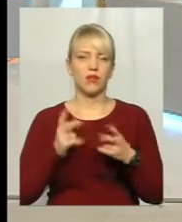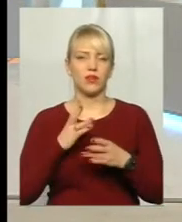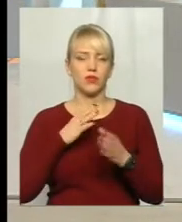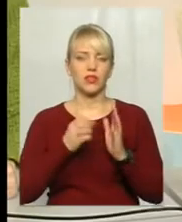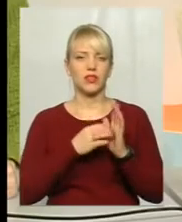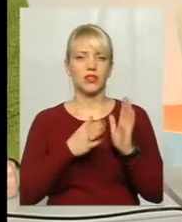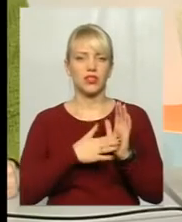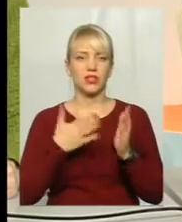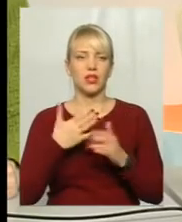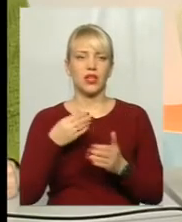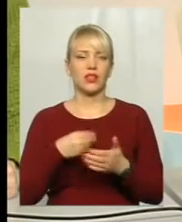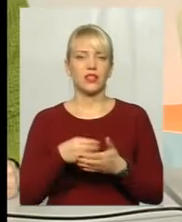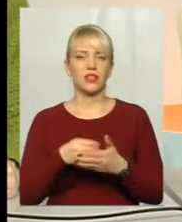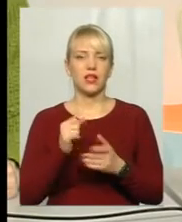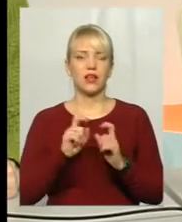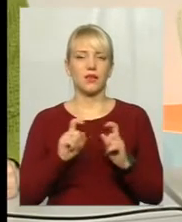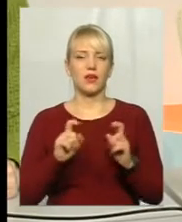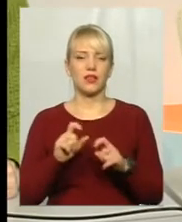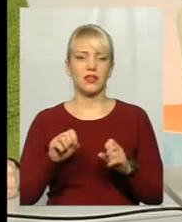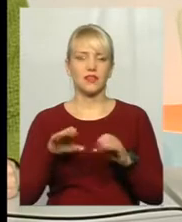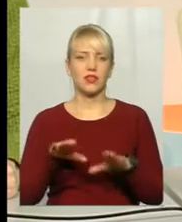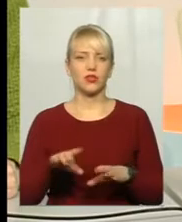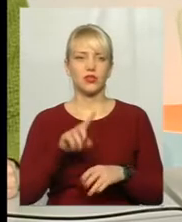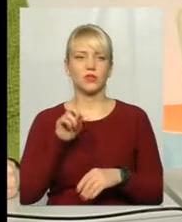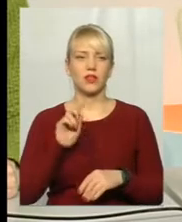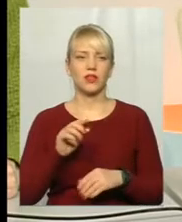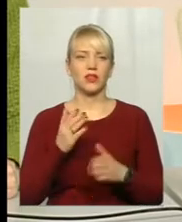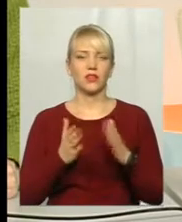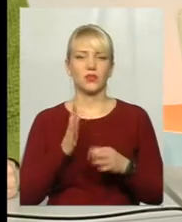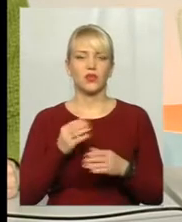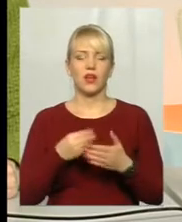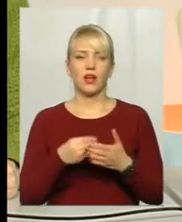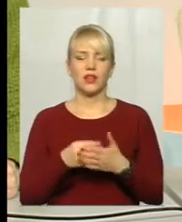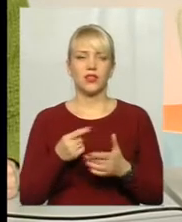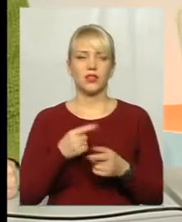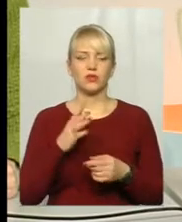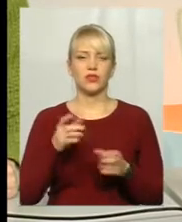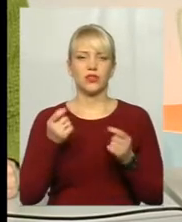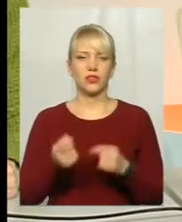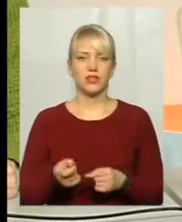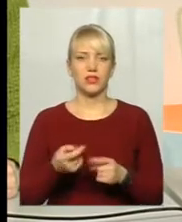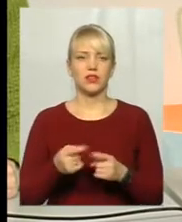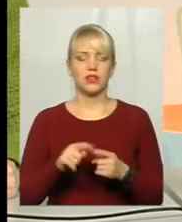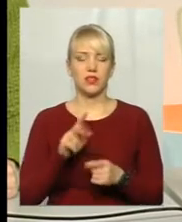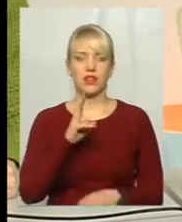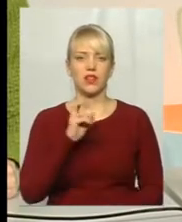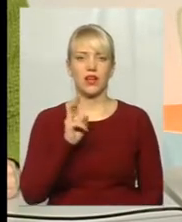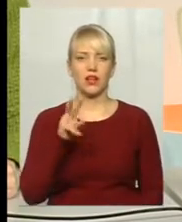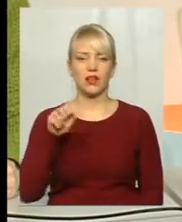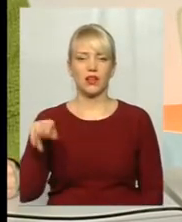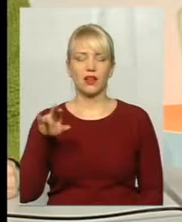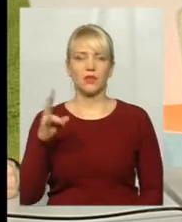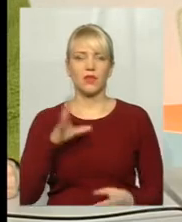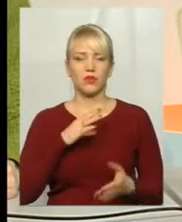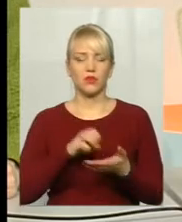ціна. І магазин вирішує питання, якщо буде акція, чи будуть знижки. Значить, вони в накладні повинні зазначати, яка була